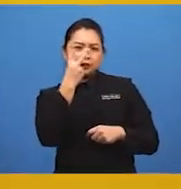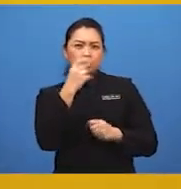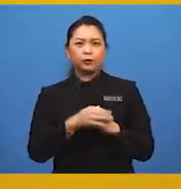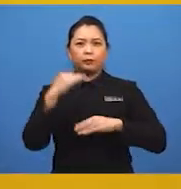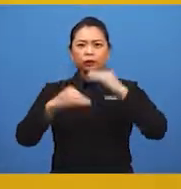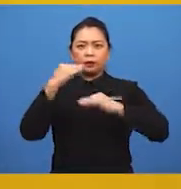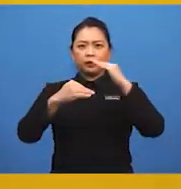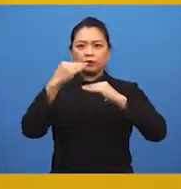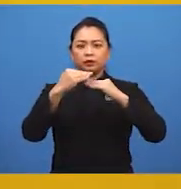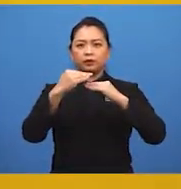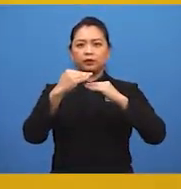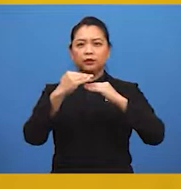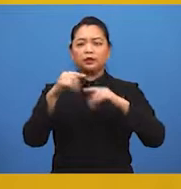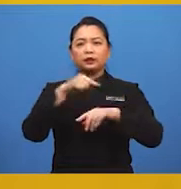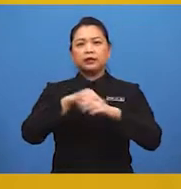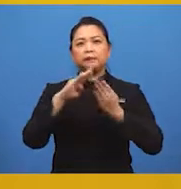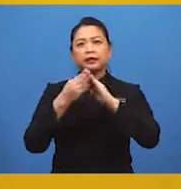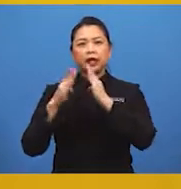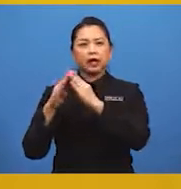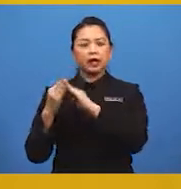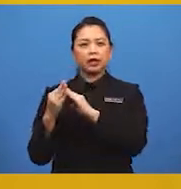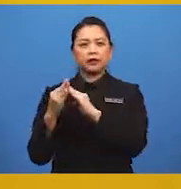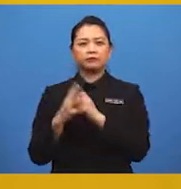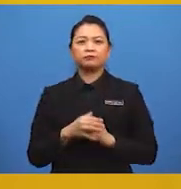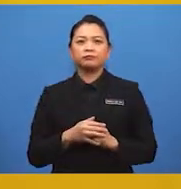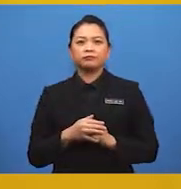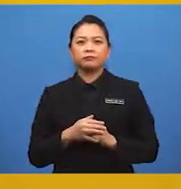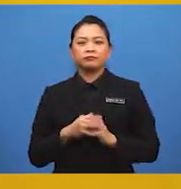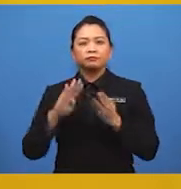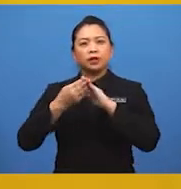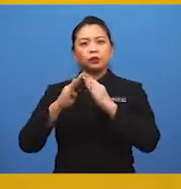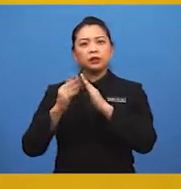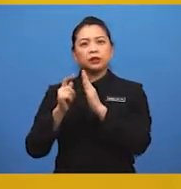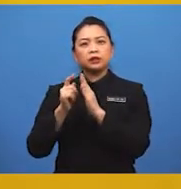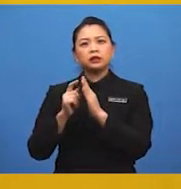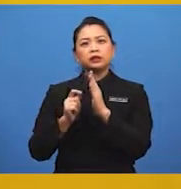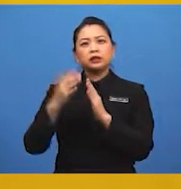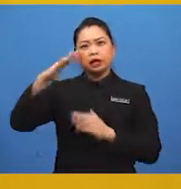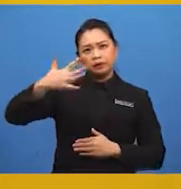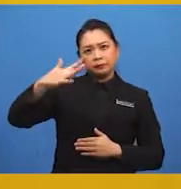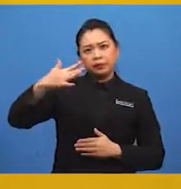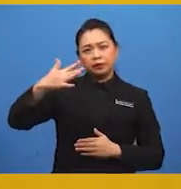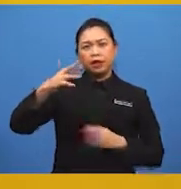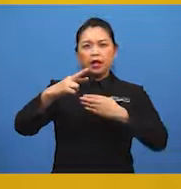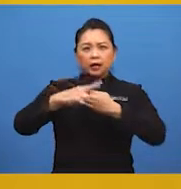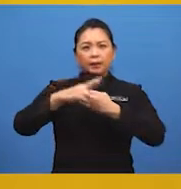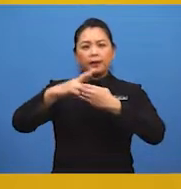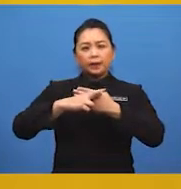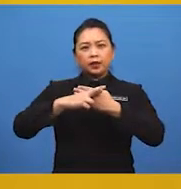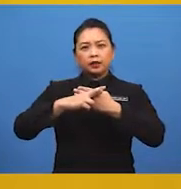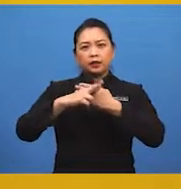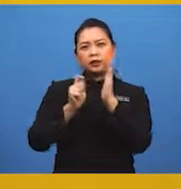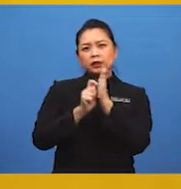bangunan-bangunan yang dibina di bandar. Bangunannya berdiling cermin, dibina rapat-rapat,